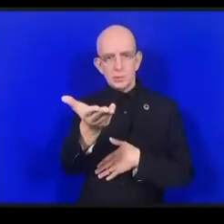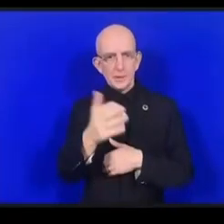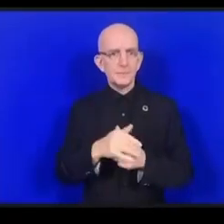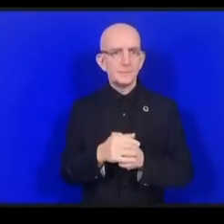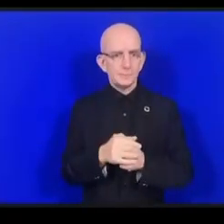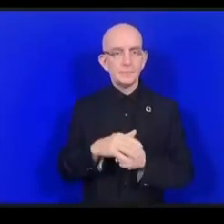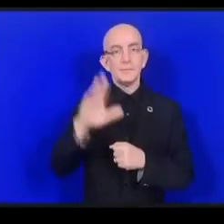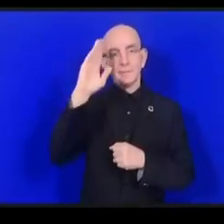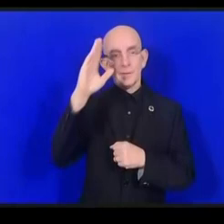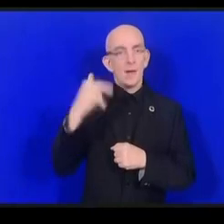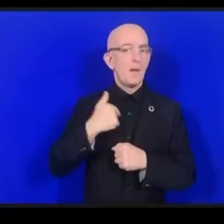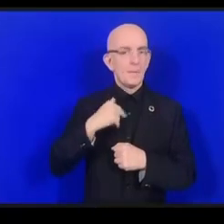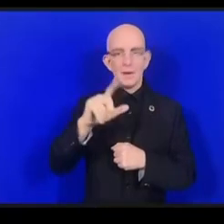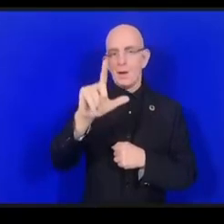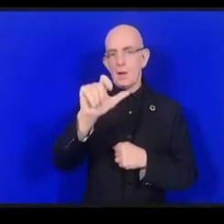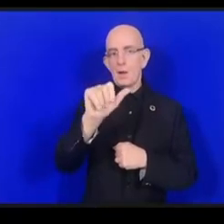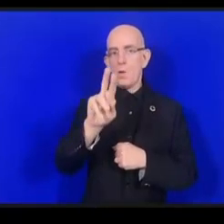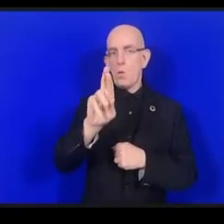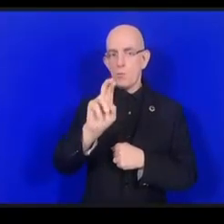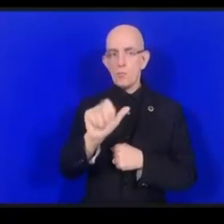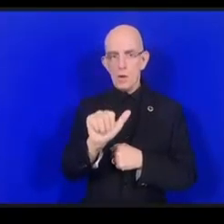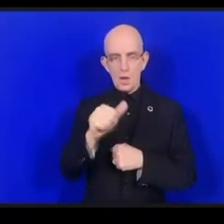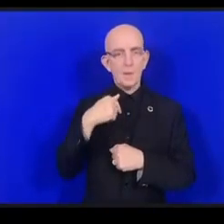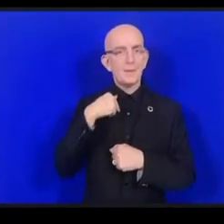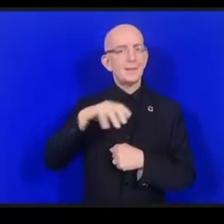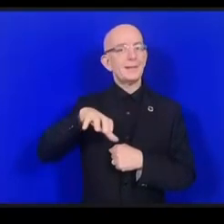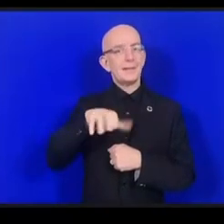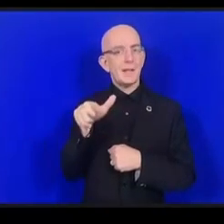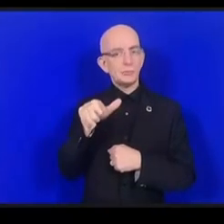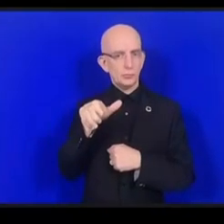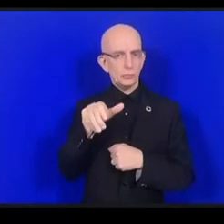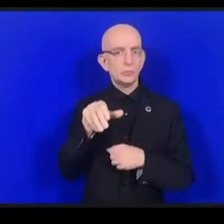نورا وأنا من